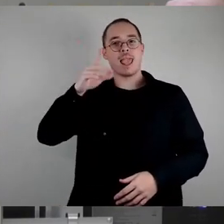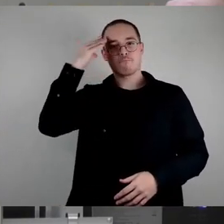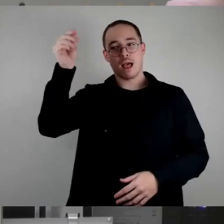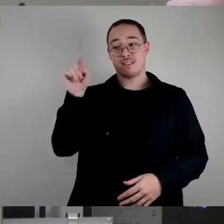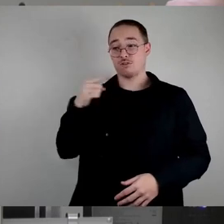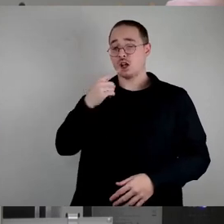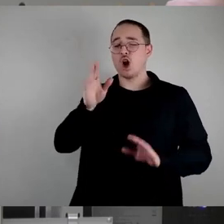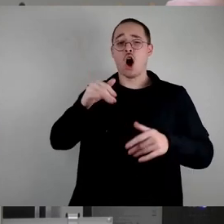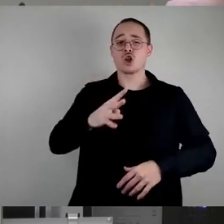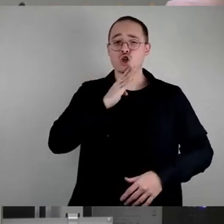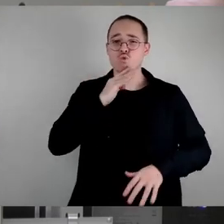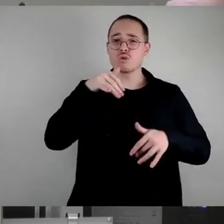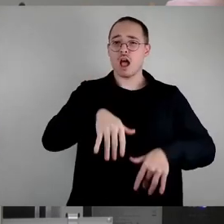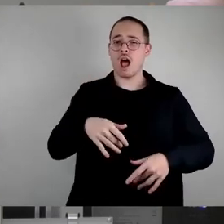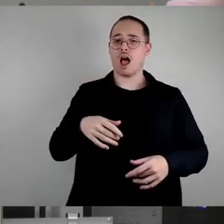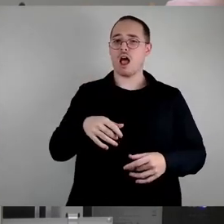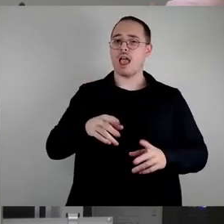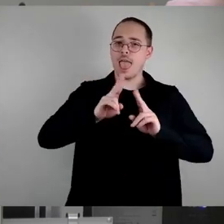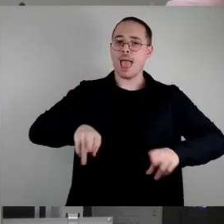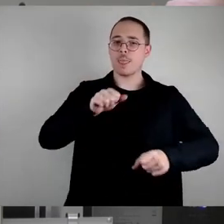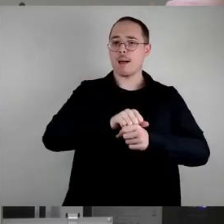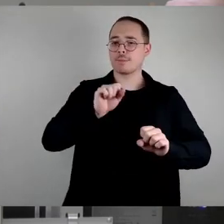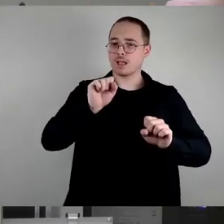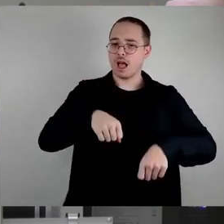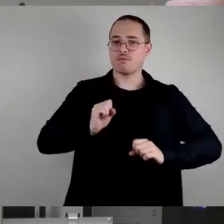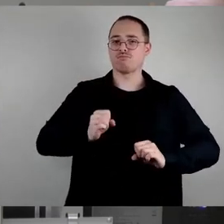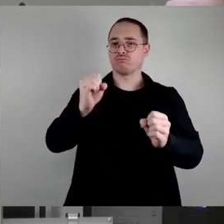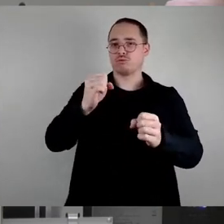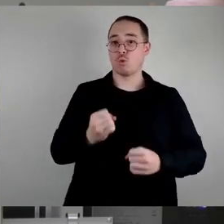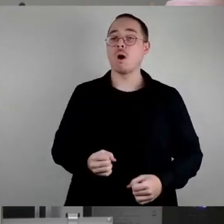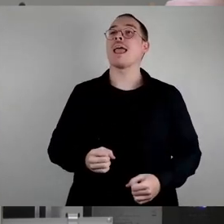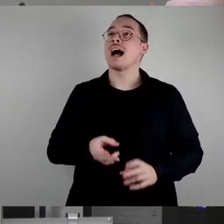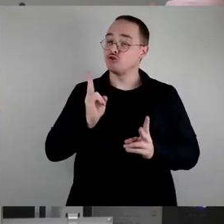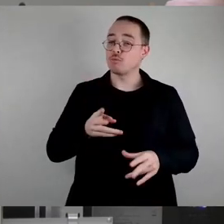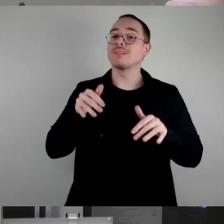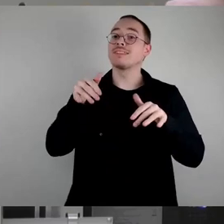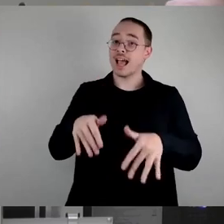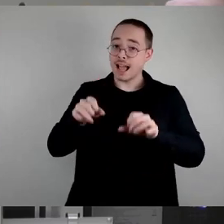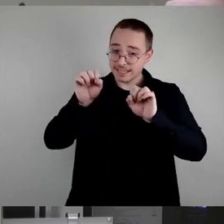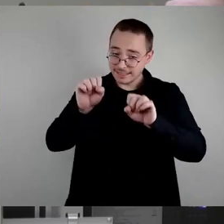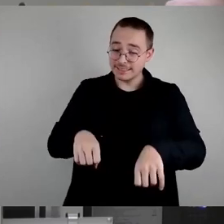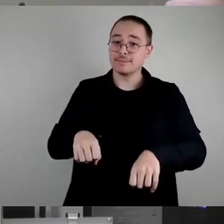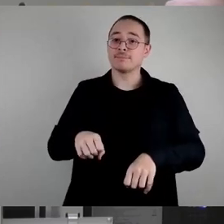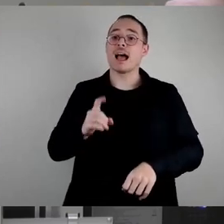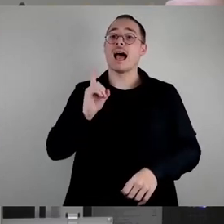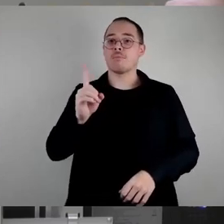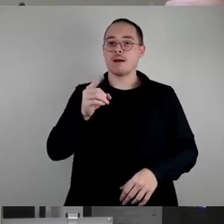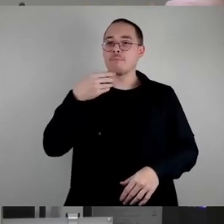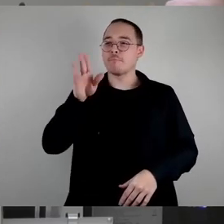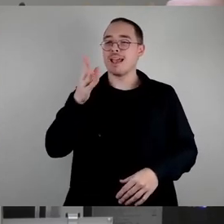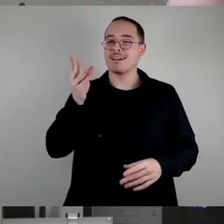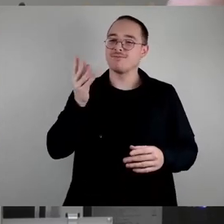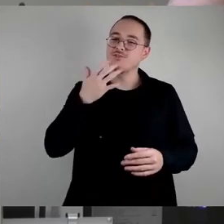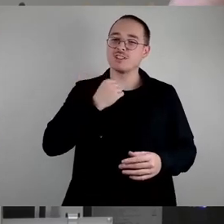genau, natürlich gibt es die, aber genau darum geht es eben nicht. Es geht um Rechte. Und nicht, dass einer sich mal ehrenamtlich, unverbindlich irgendwo engagieren kann,